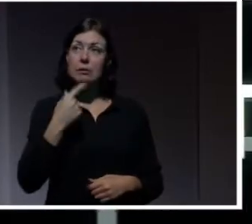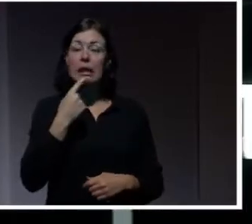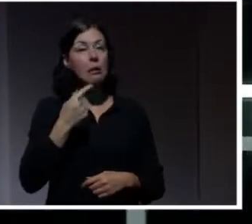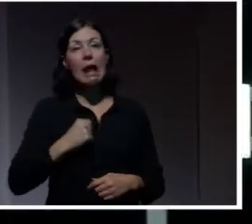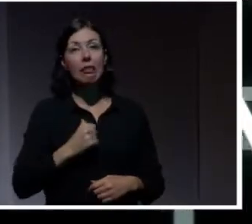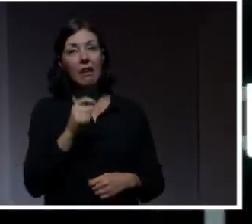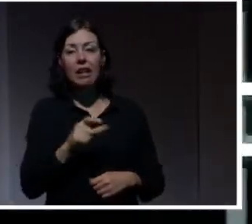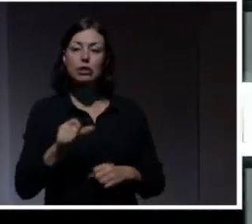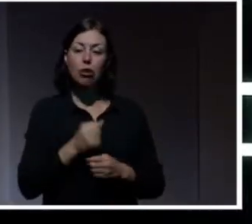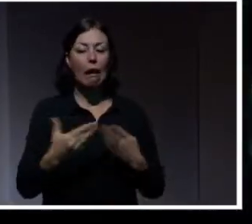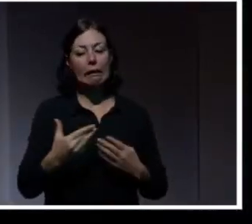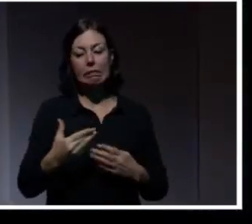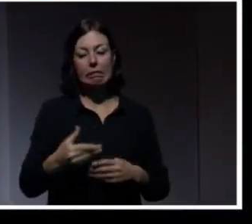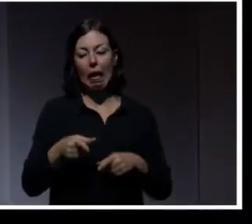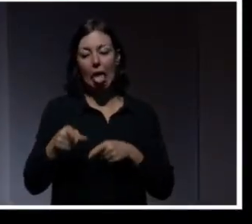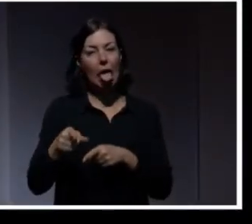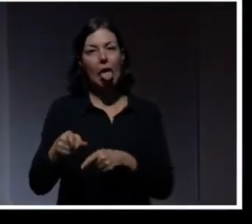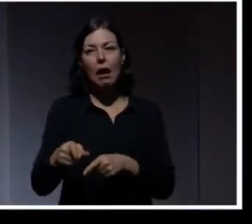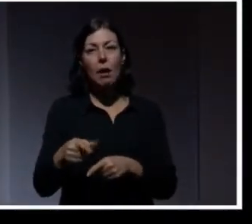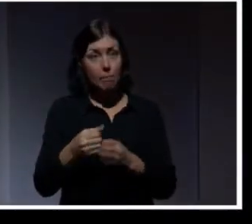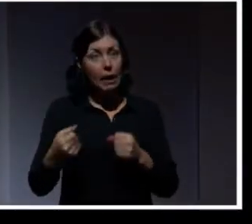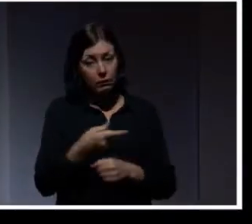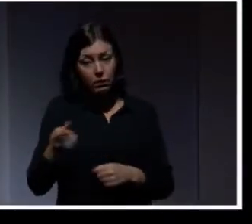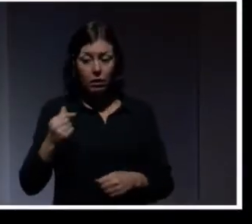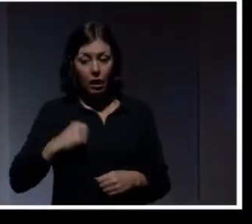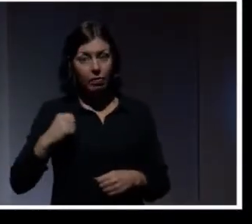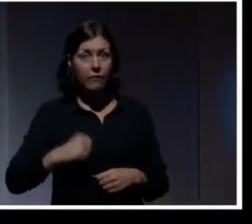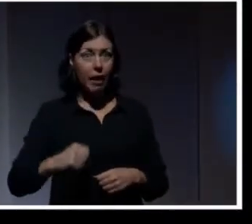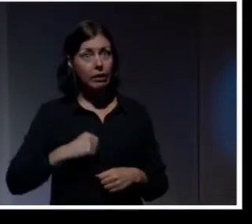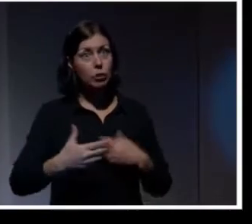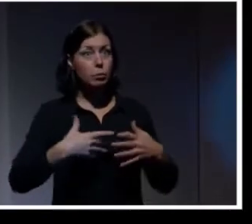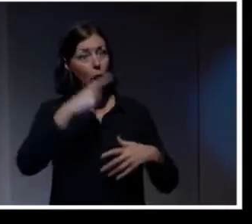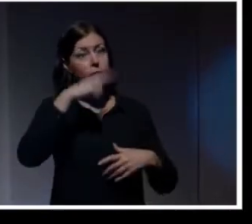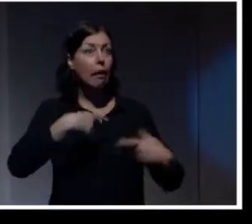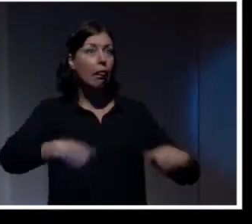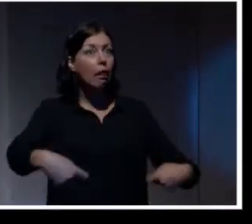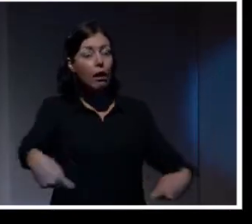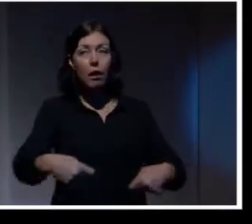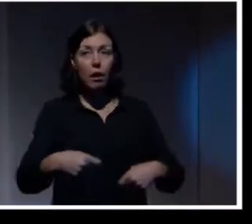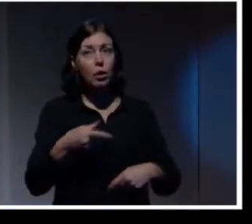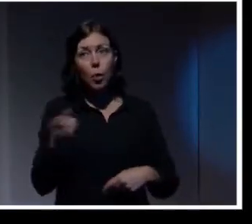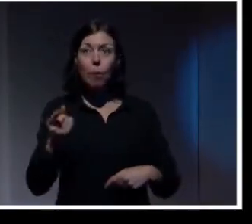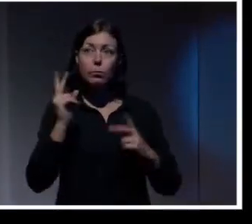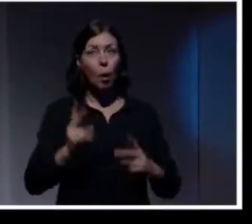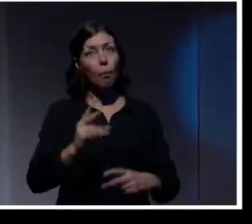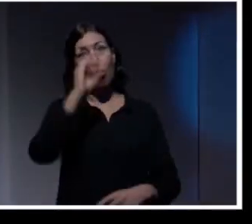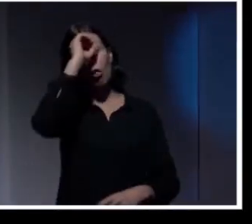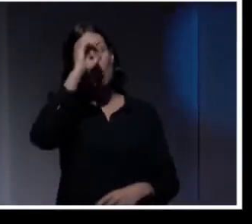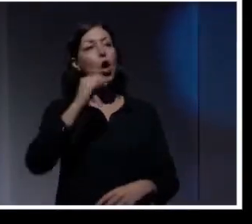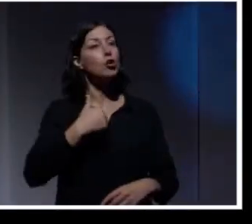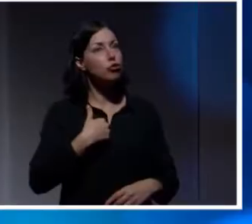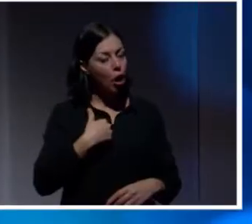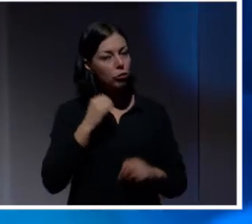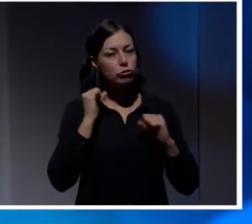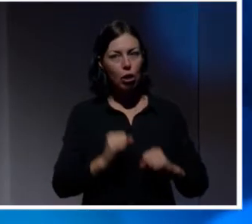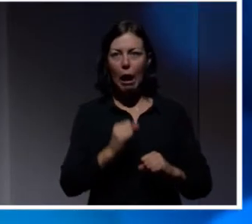säger ju samtidigt att det användarnas fel. Det är de som gör fel, eller hur? Det är de som inte kan det här. Jag ska försöka ge er en snabb bild av vart vi är på väg när